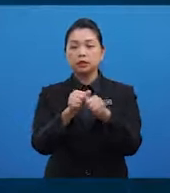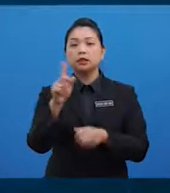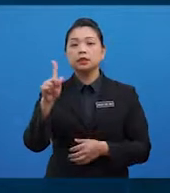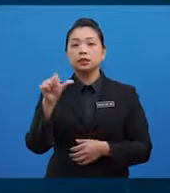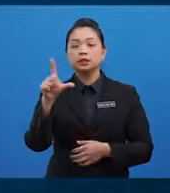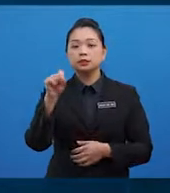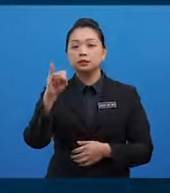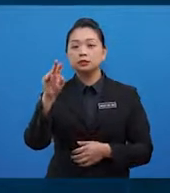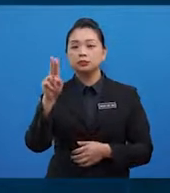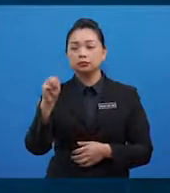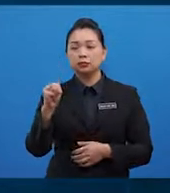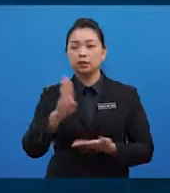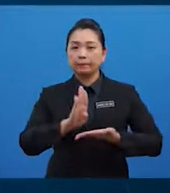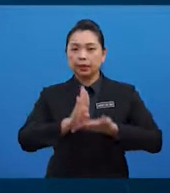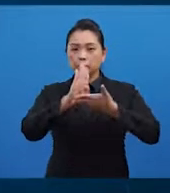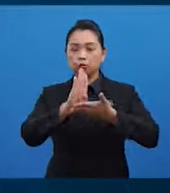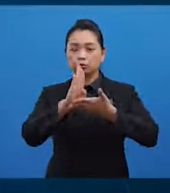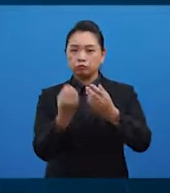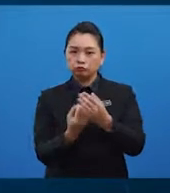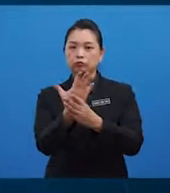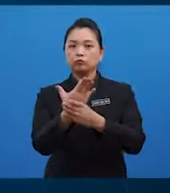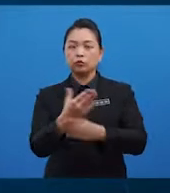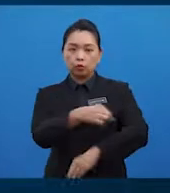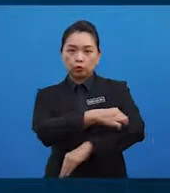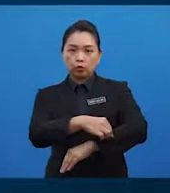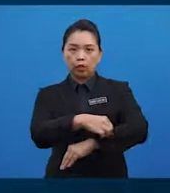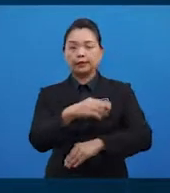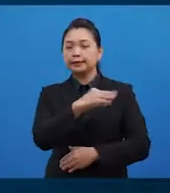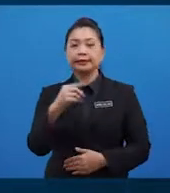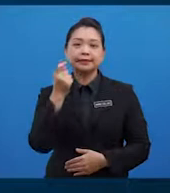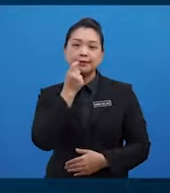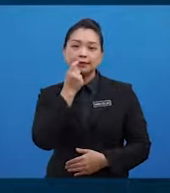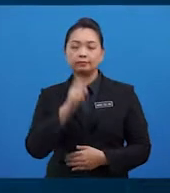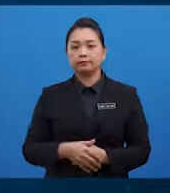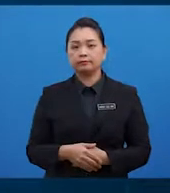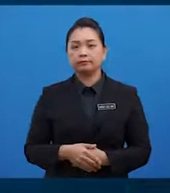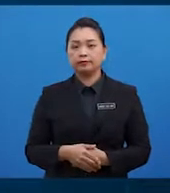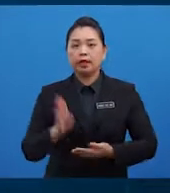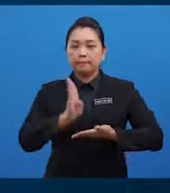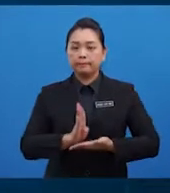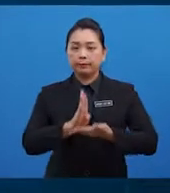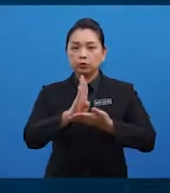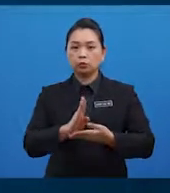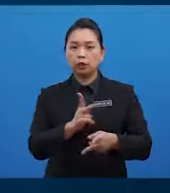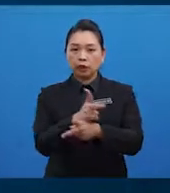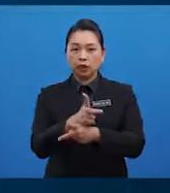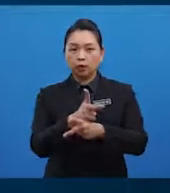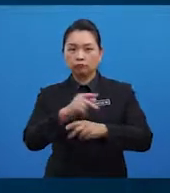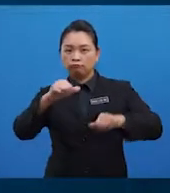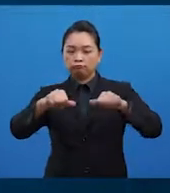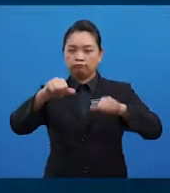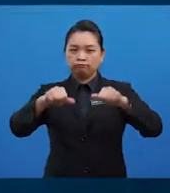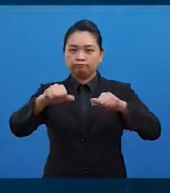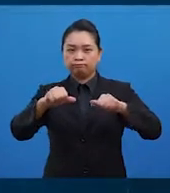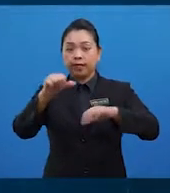iaitu membantu pertumbuhan tulang dan gigi serta membantu mengawal keseimbangan asid dalam